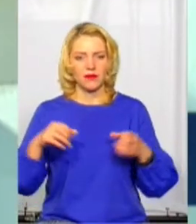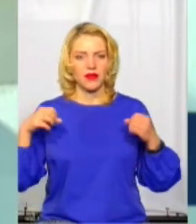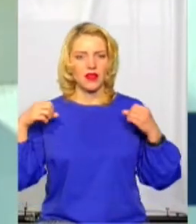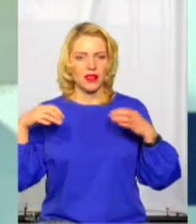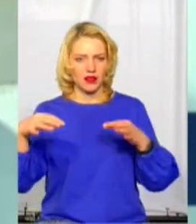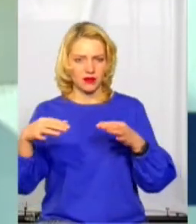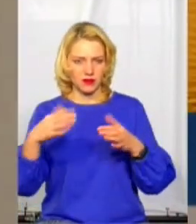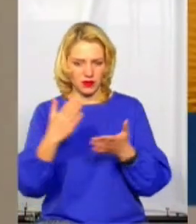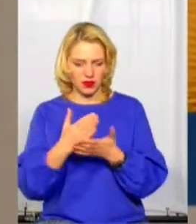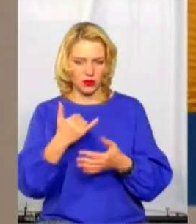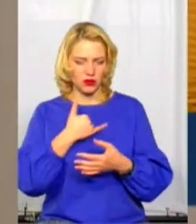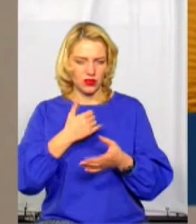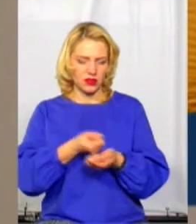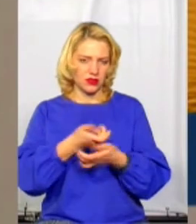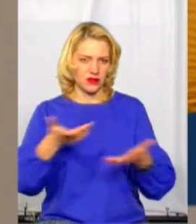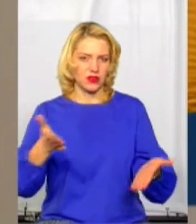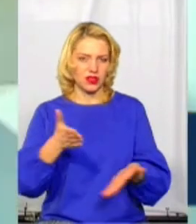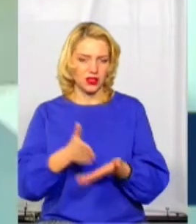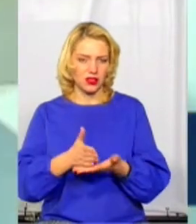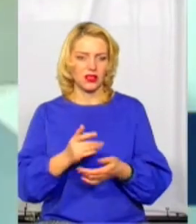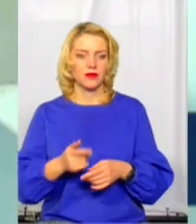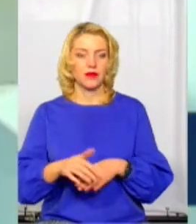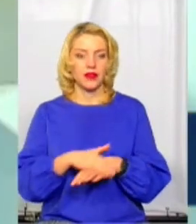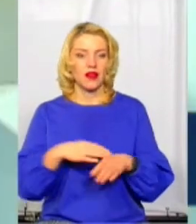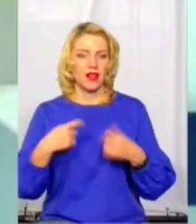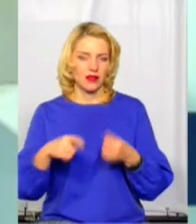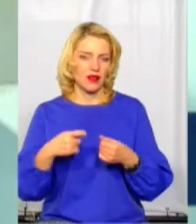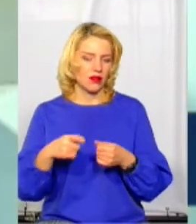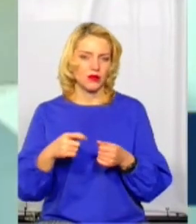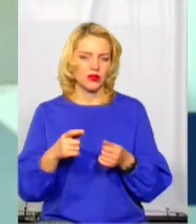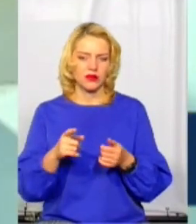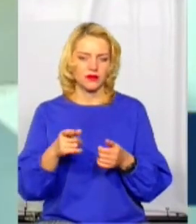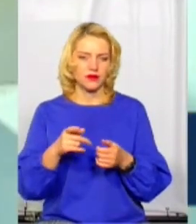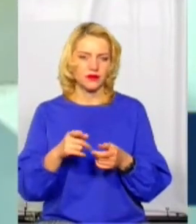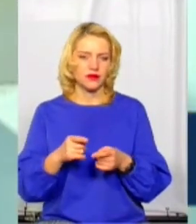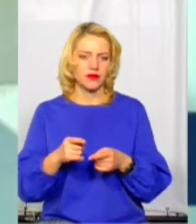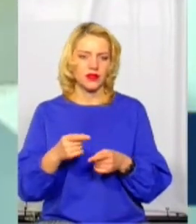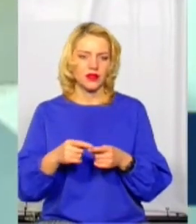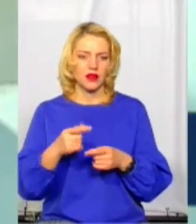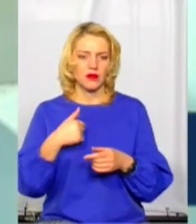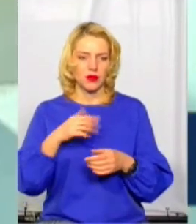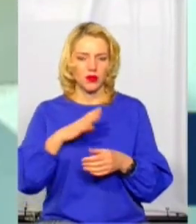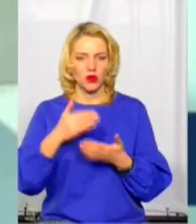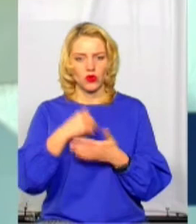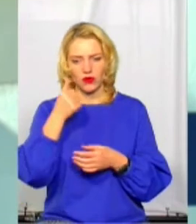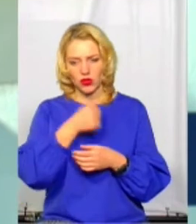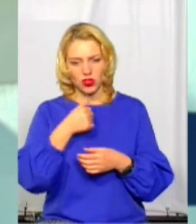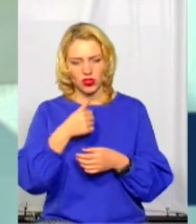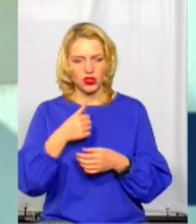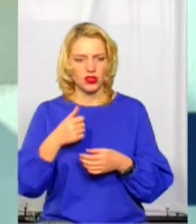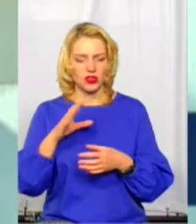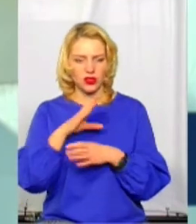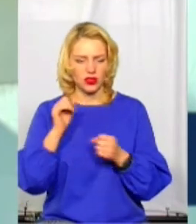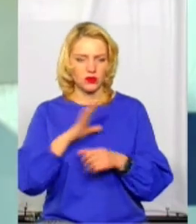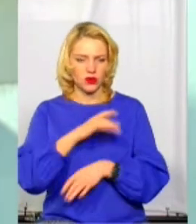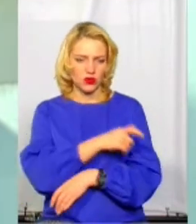більш... І звернення з такого приводу не було. Ми чергували декілька вже років підряд, ми чергуємо на новорічну ніч. Відповідно, минулого року